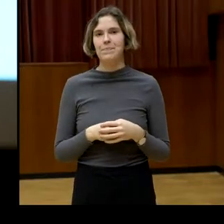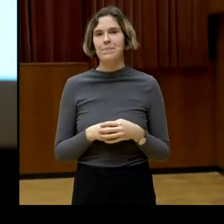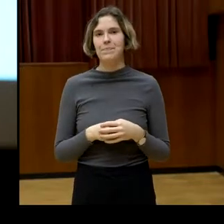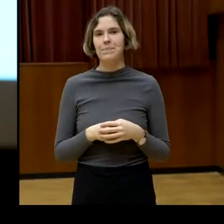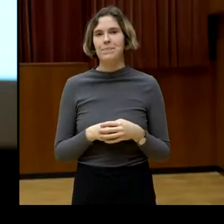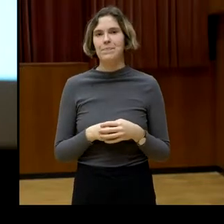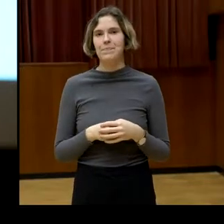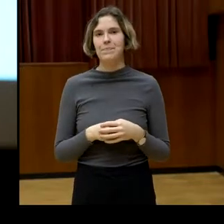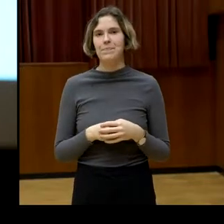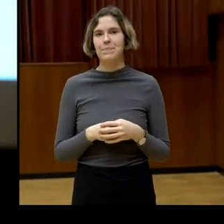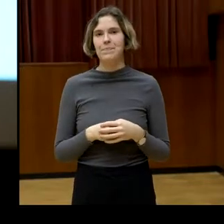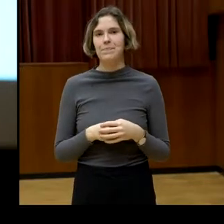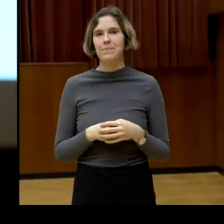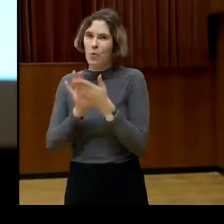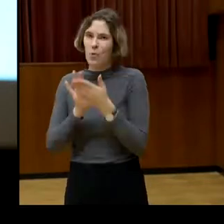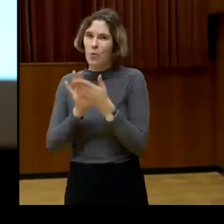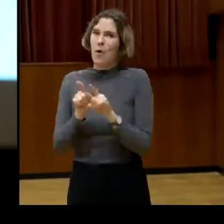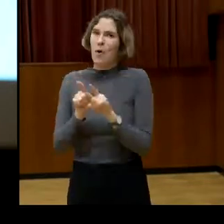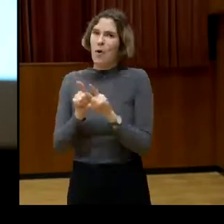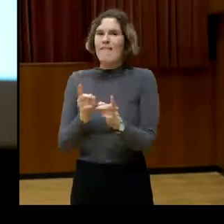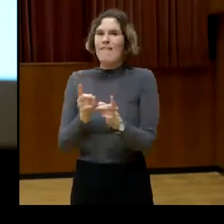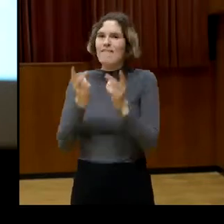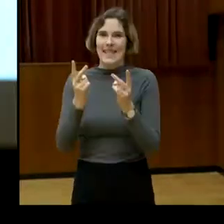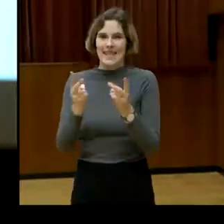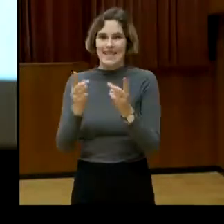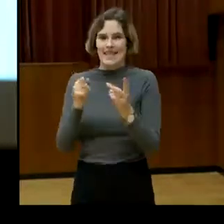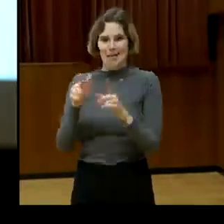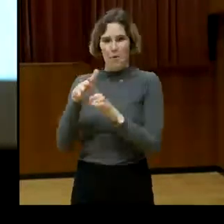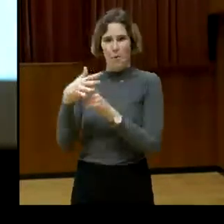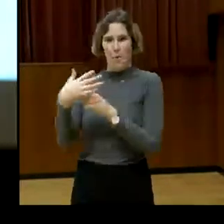Es ist natürlich ganz wichtig, in diesem Kontext